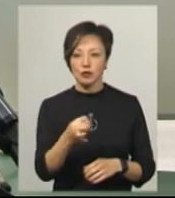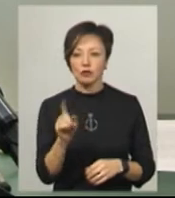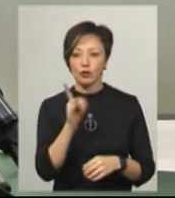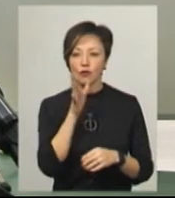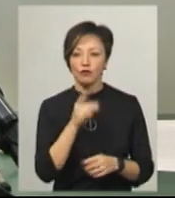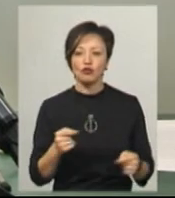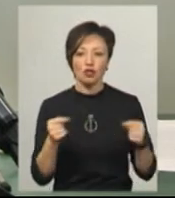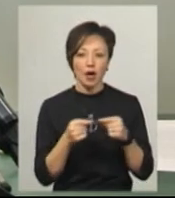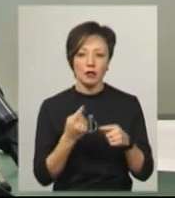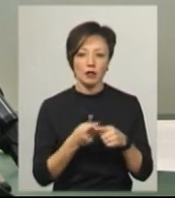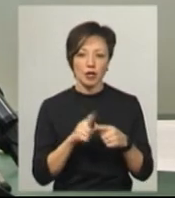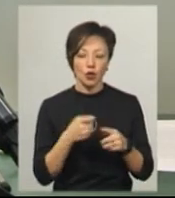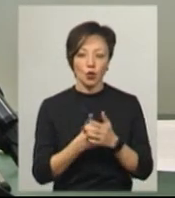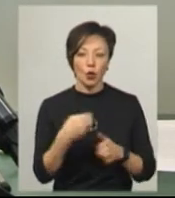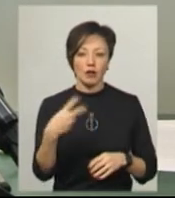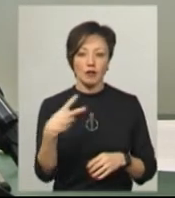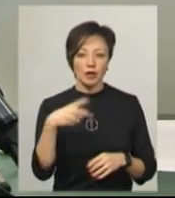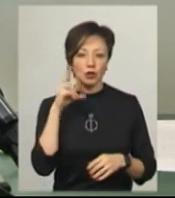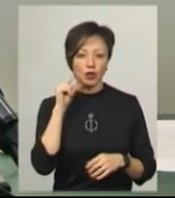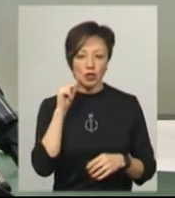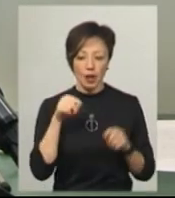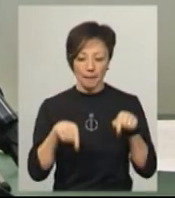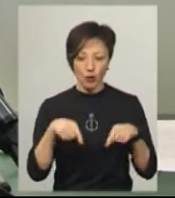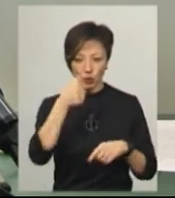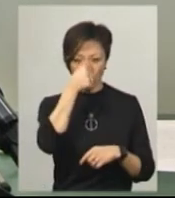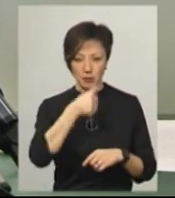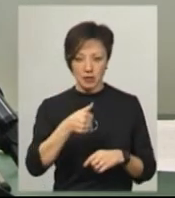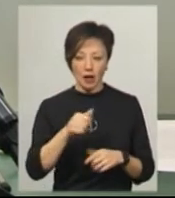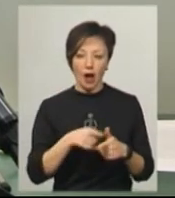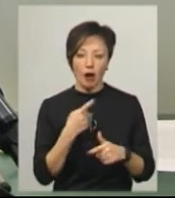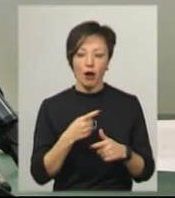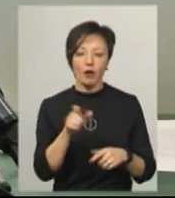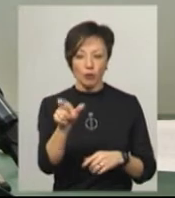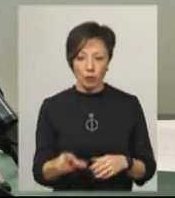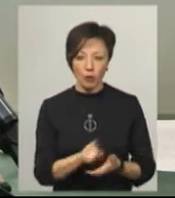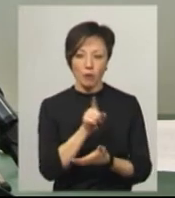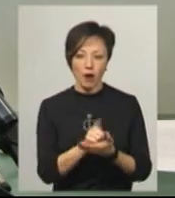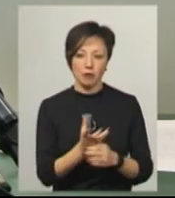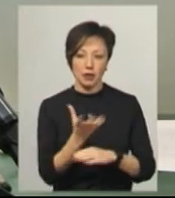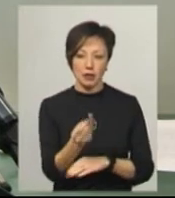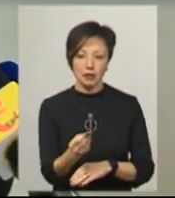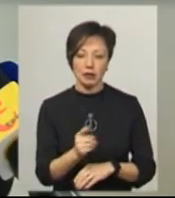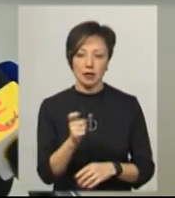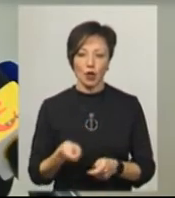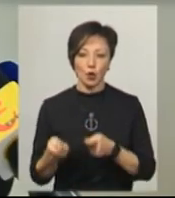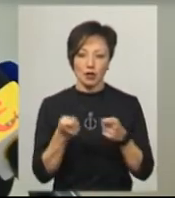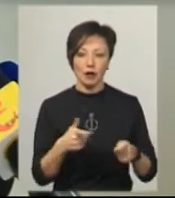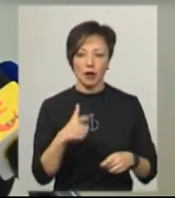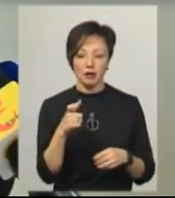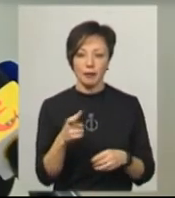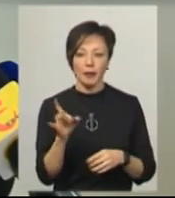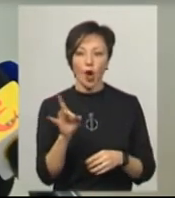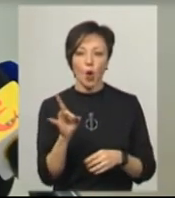вчасно, це до 20-го числа поточного місяця, абонент має сплатити плату за доставку. Розмір